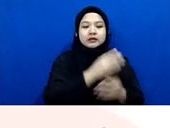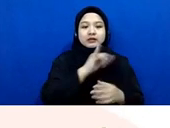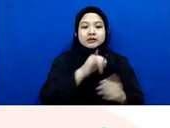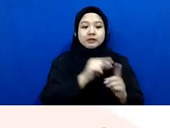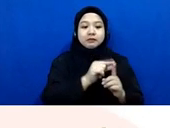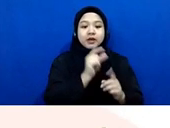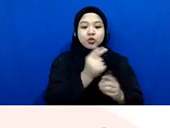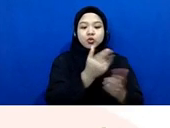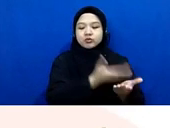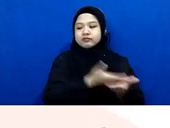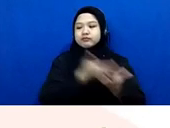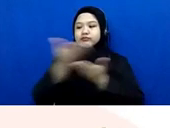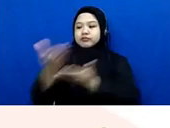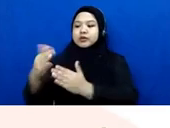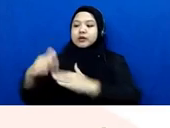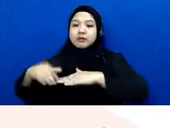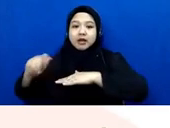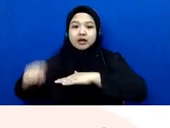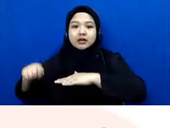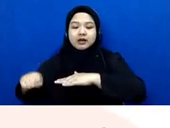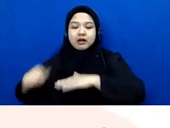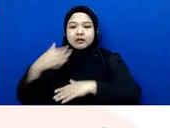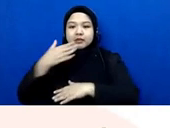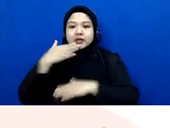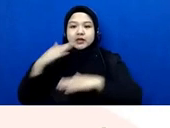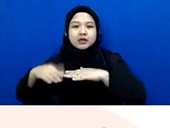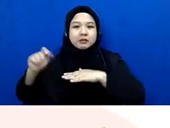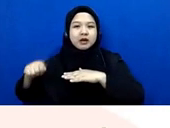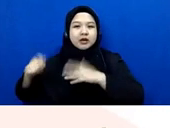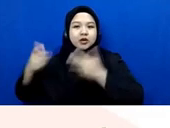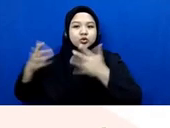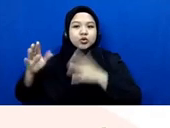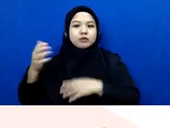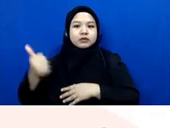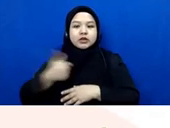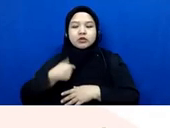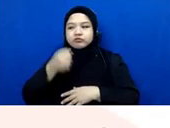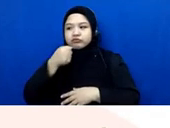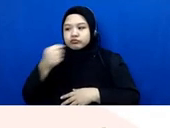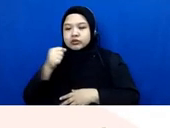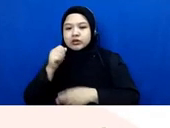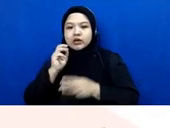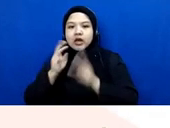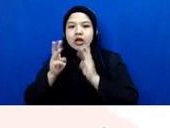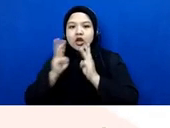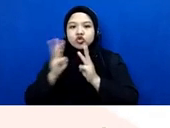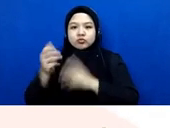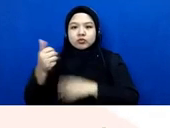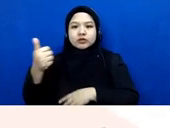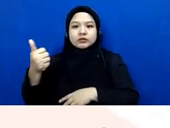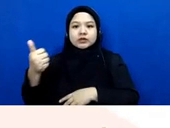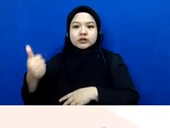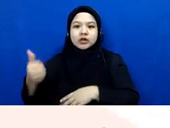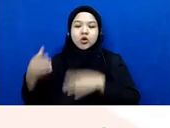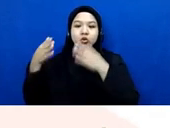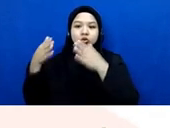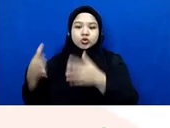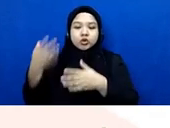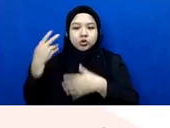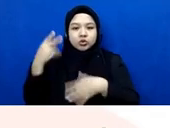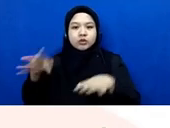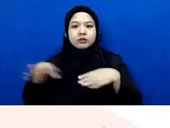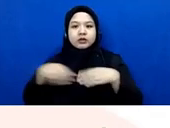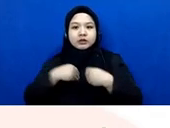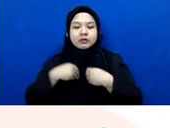itu personil pengadilan juga udah mulai bisa dijadikan narasumber terutama yang di bagian penerimaan atau